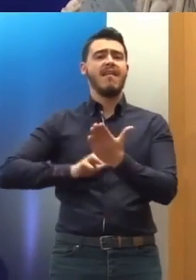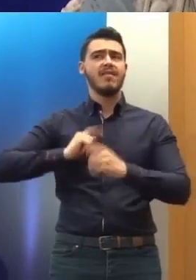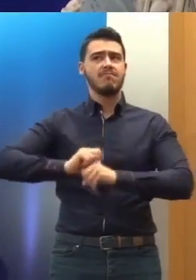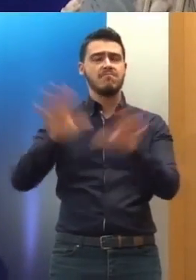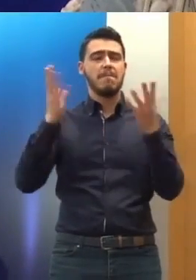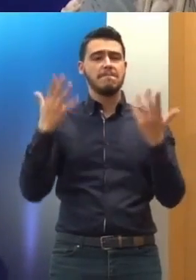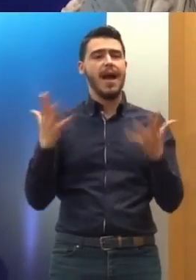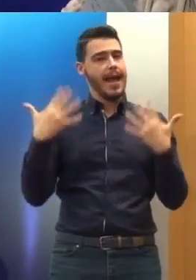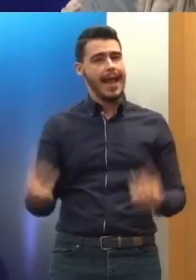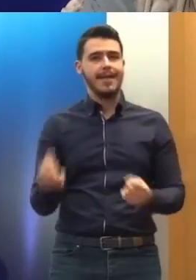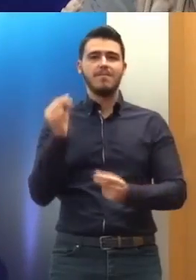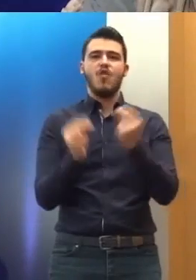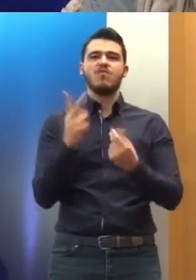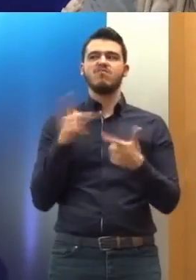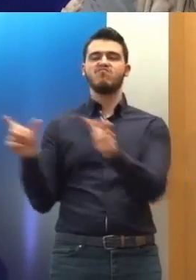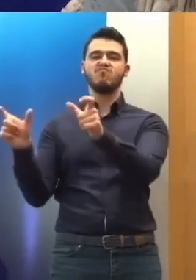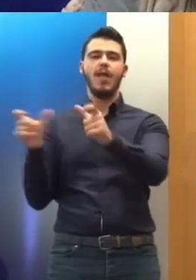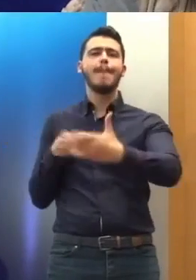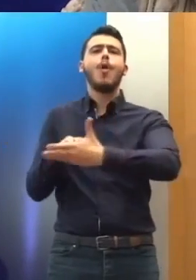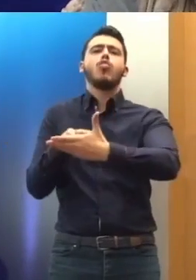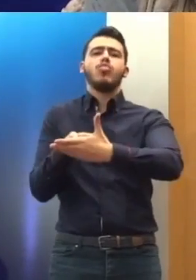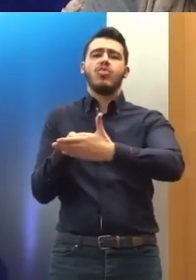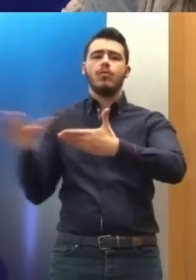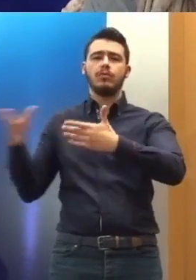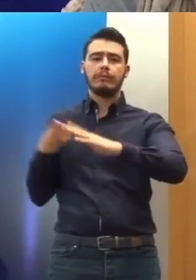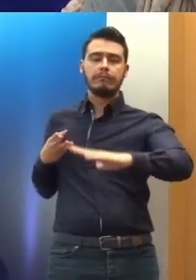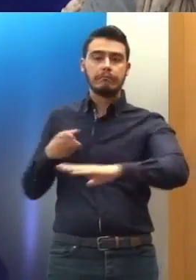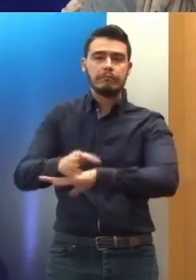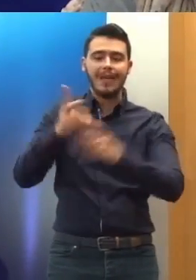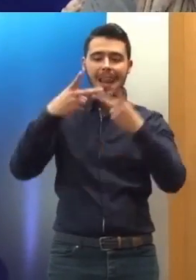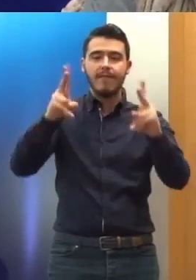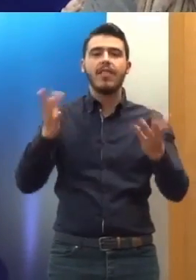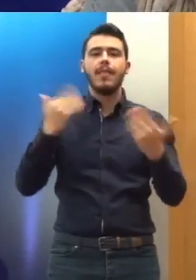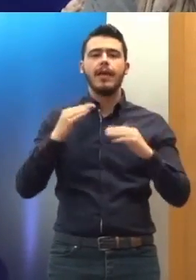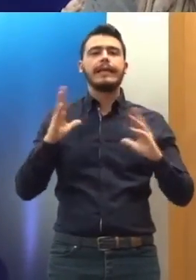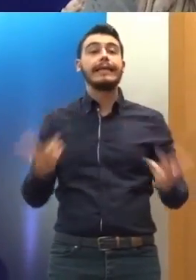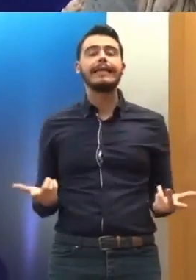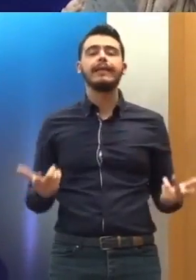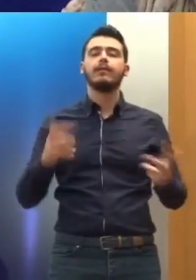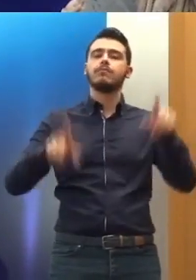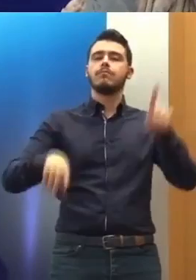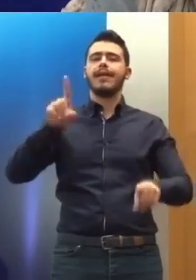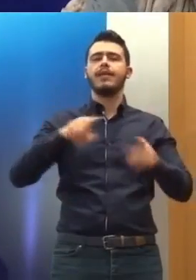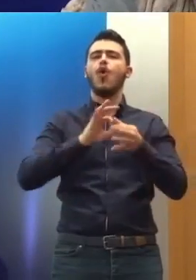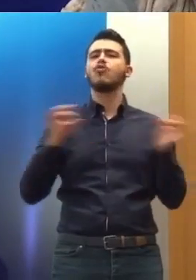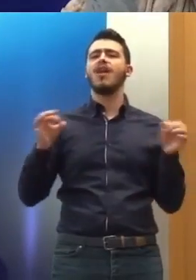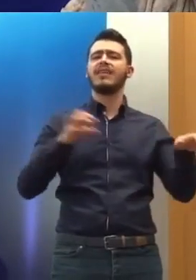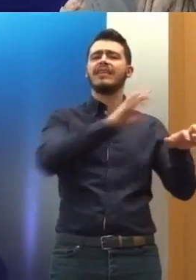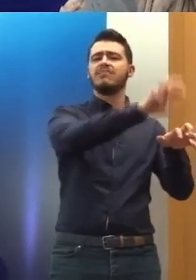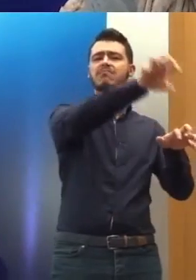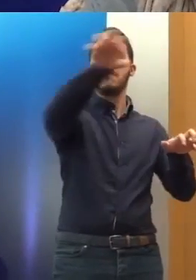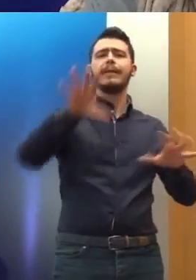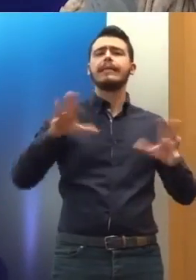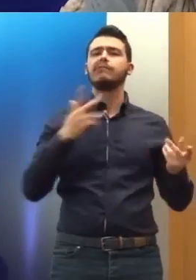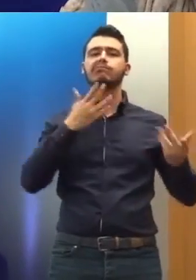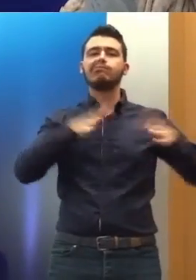γιατί η Επιτροπή καμιά φορά αντιμετωπίζει προσπάθειες απόκρυψης της πραγματικής κατάστασης. Και αυτά βέβαια μπαίνουν στις εκθέσεις